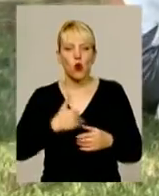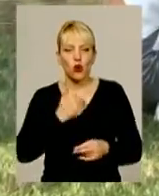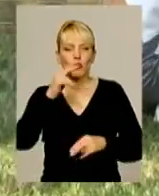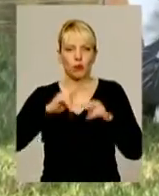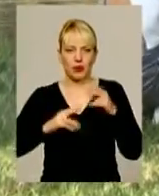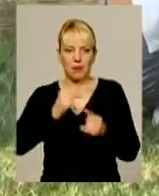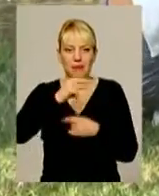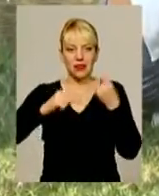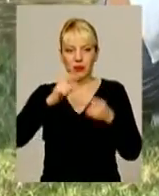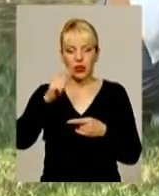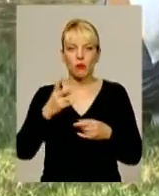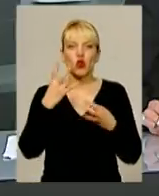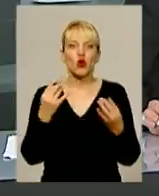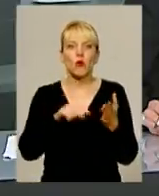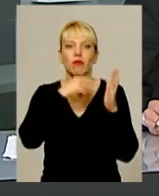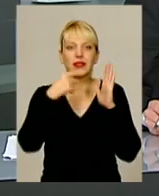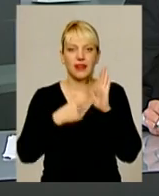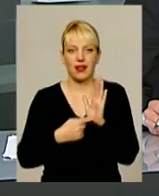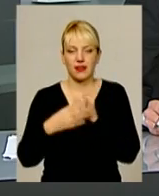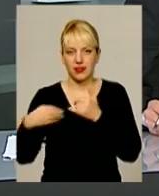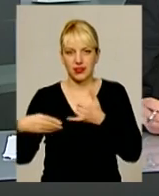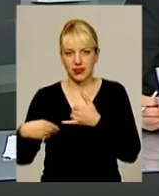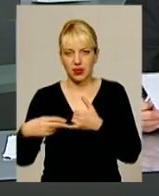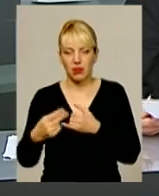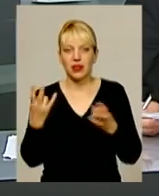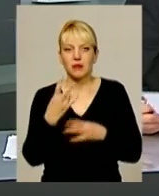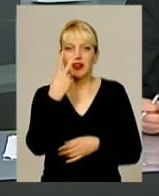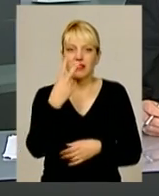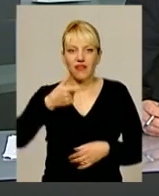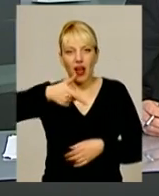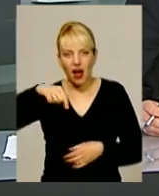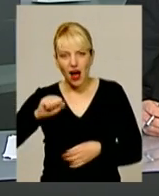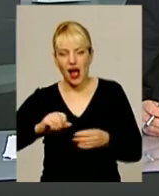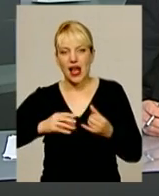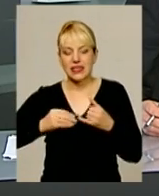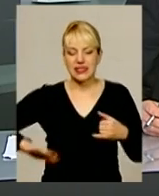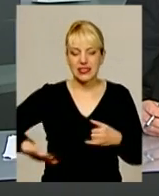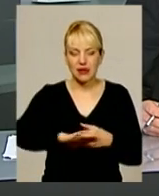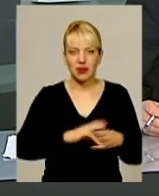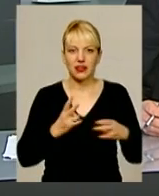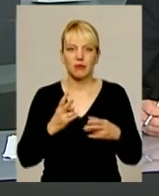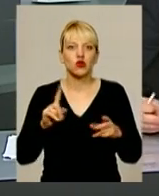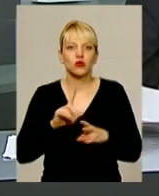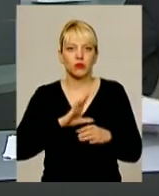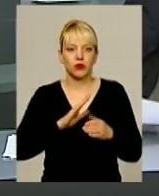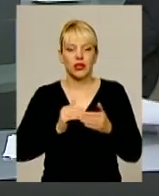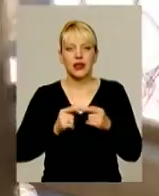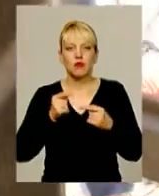експертів, для створення зоопарку треба не менше двох гектарів землі. І бажано, щоб він розміщувався подалі від міста.